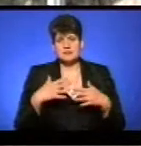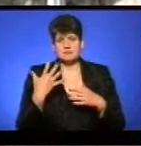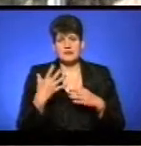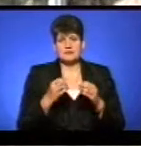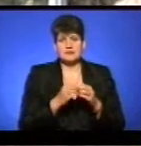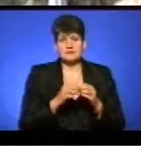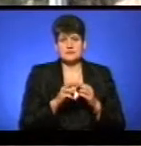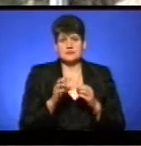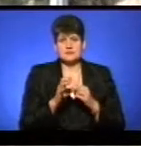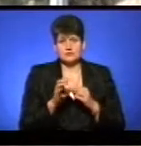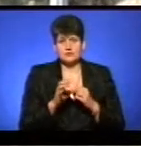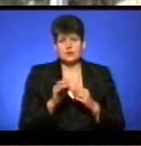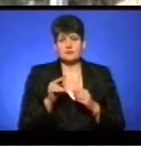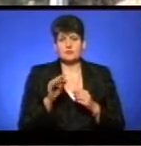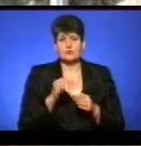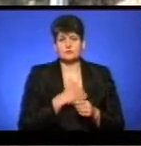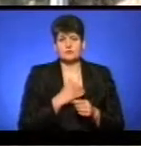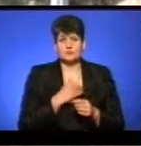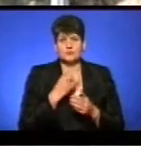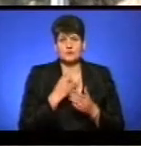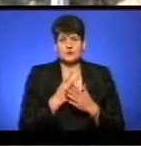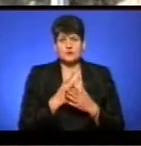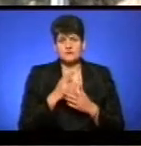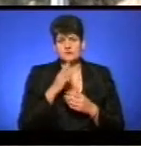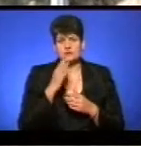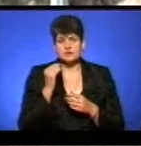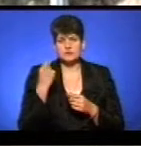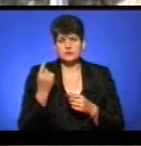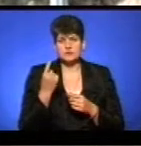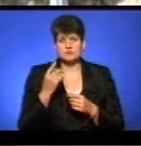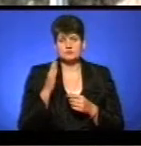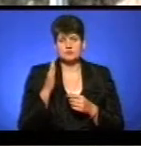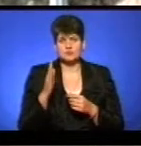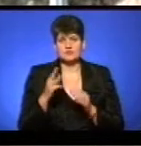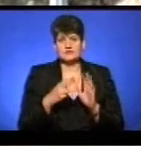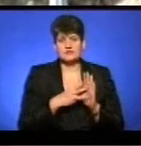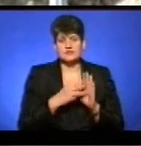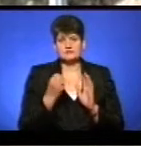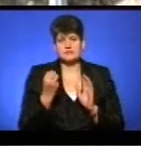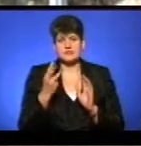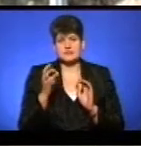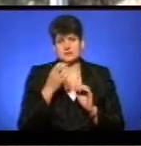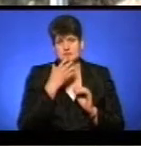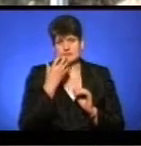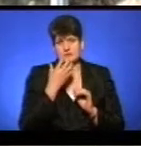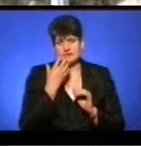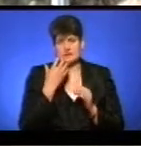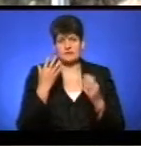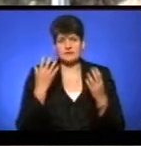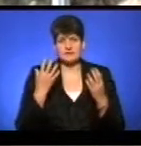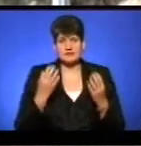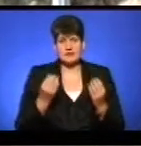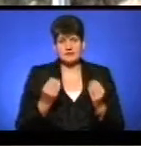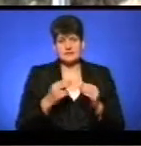за секунду, і по температурних показниках на ніч на область чекаємо 8-13 градусів тепла, на день